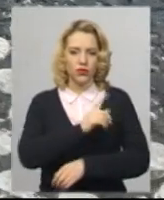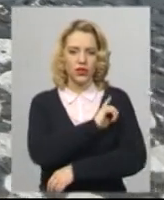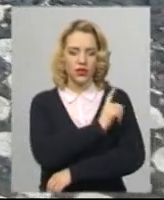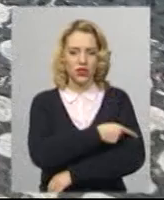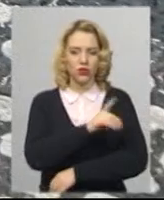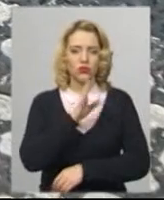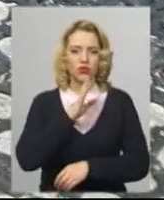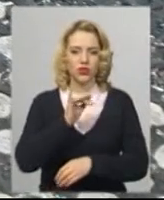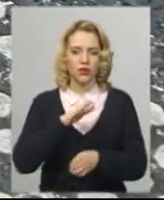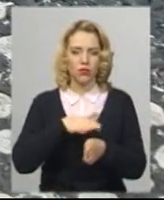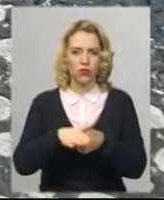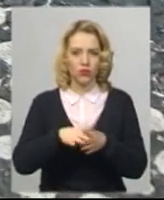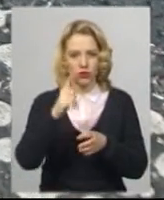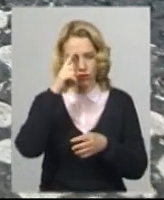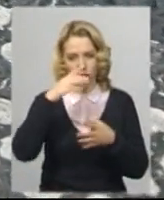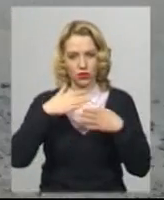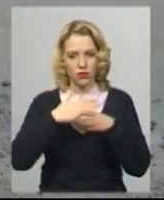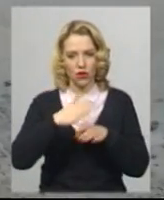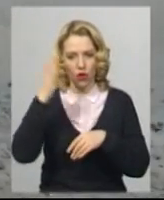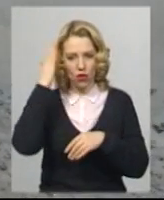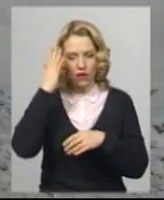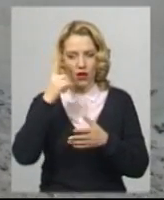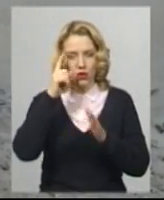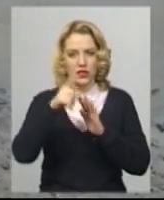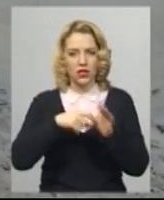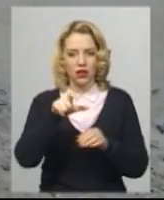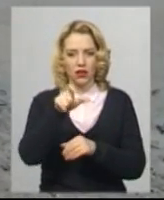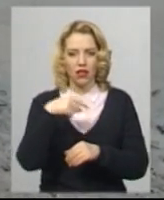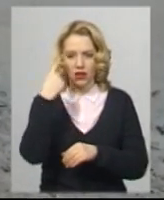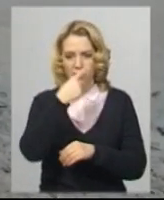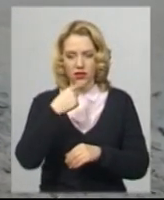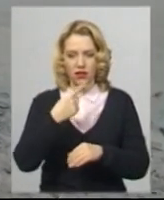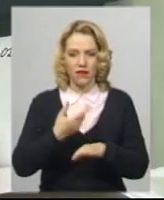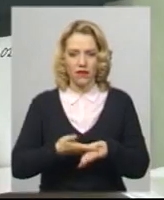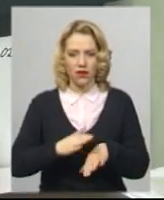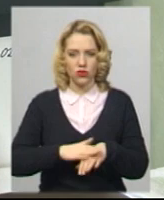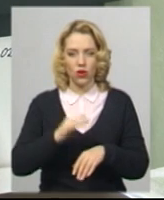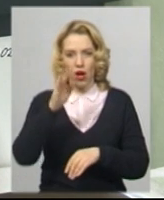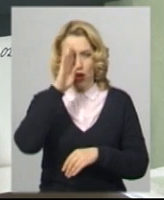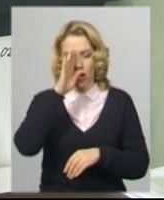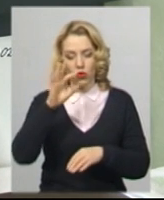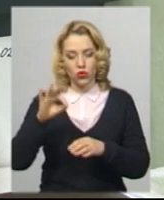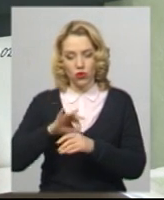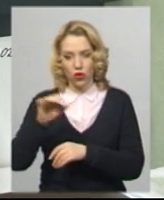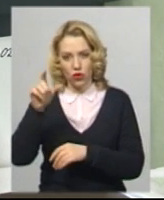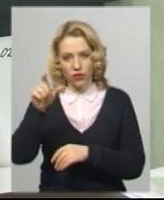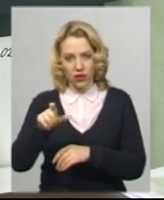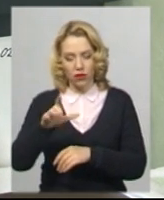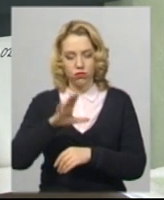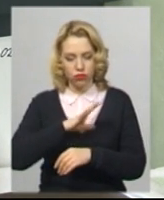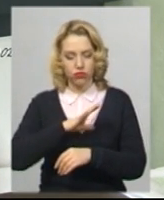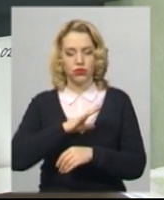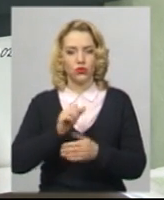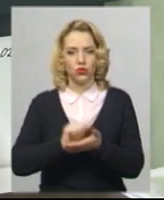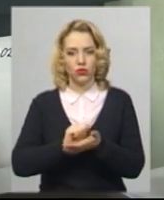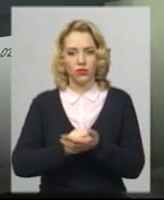в жінки повністю розтрощена голова. Опізнати її важко. У чоловіка були документи. Встановлено, що це був чоловік 73